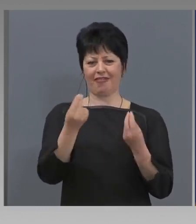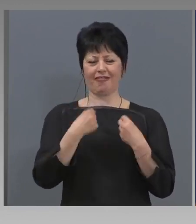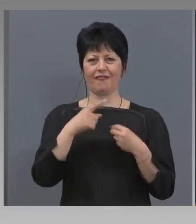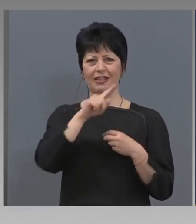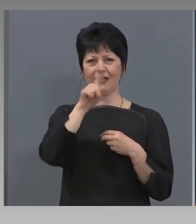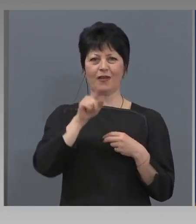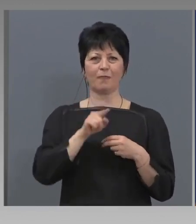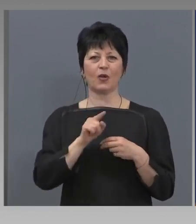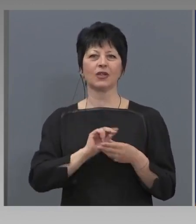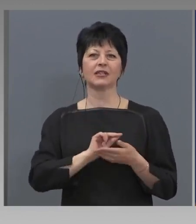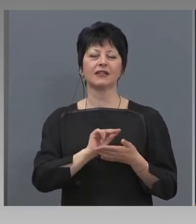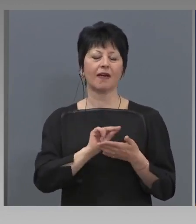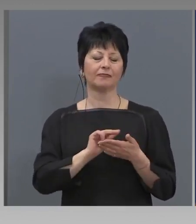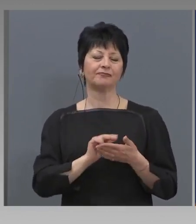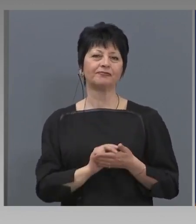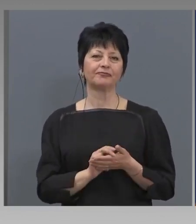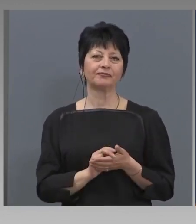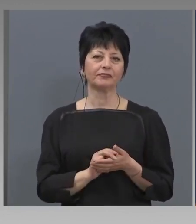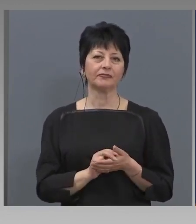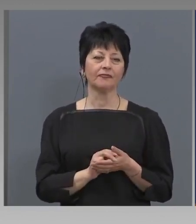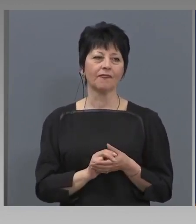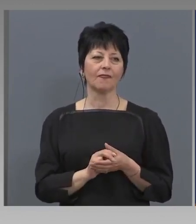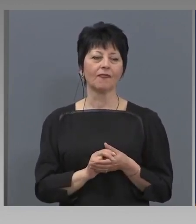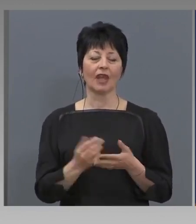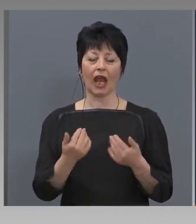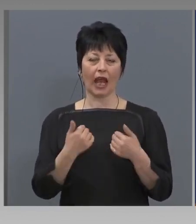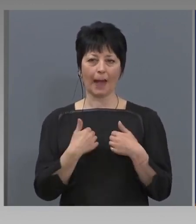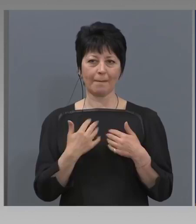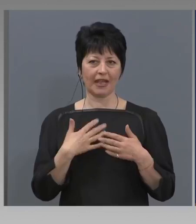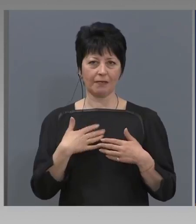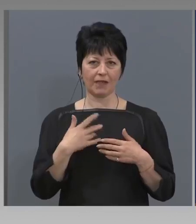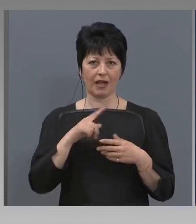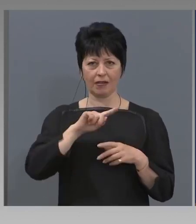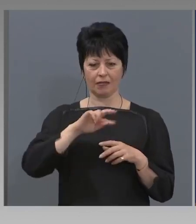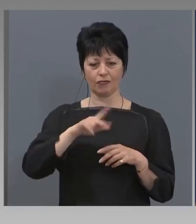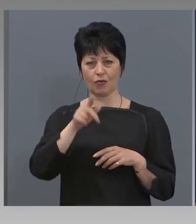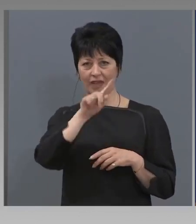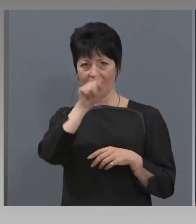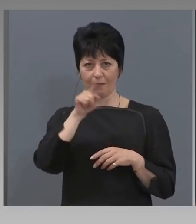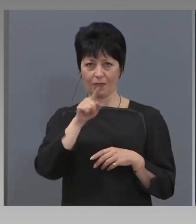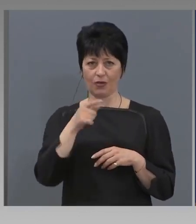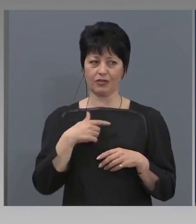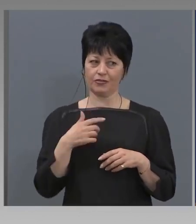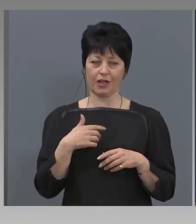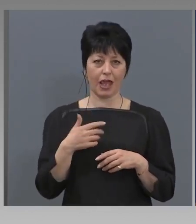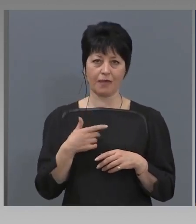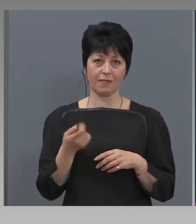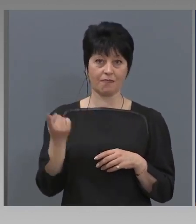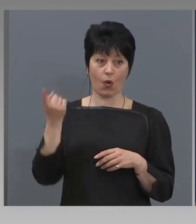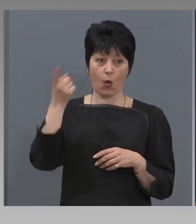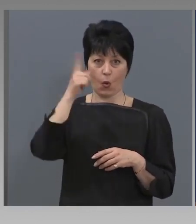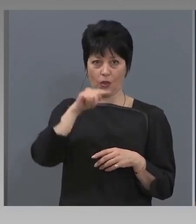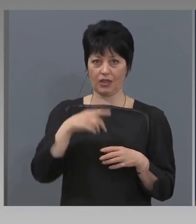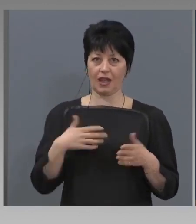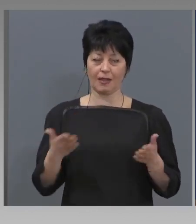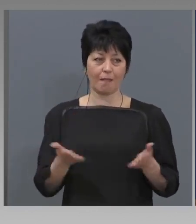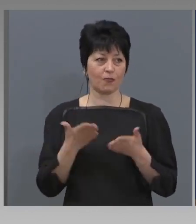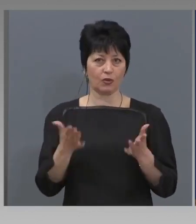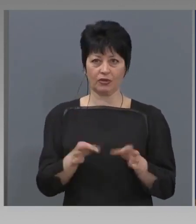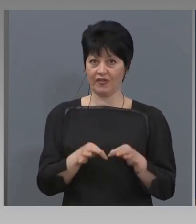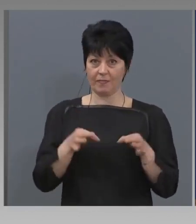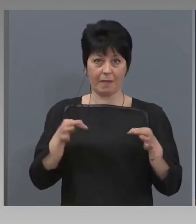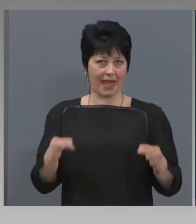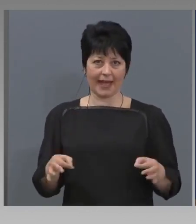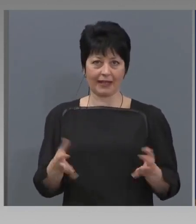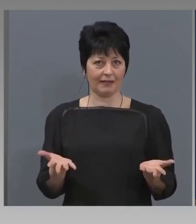записки просто на телефона от това, което кажете министър Към мен има ли други въпроси, че имаме заутра да ви подготвяме мярките